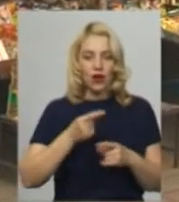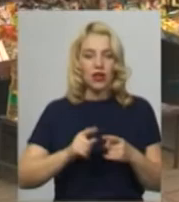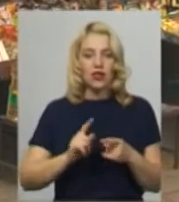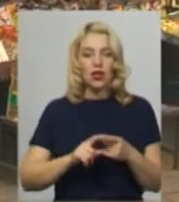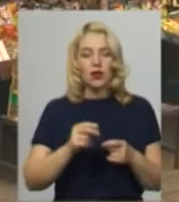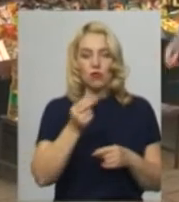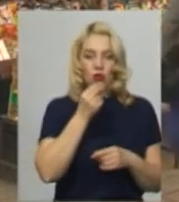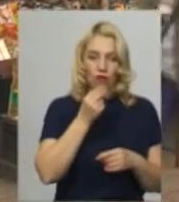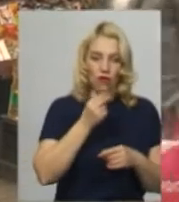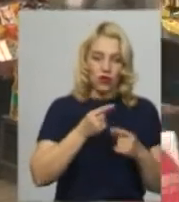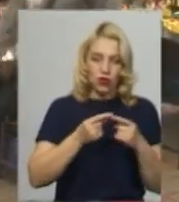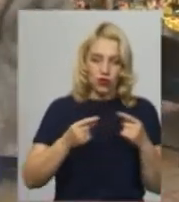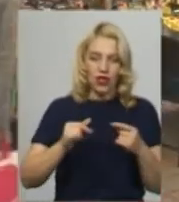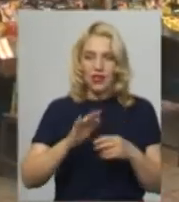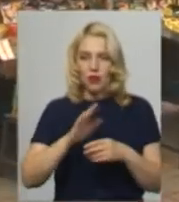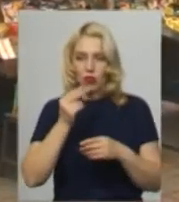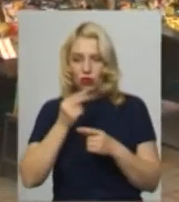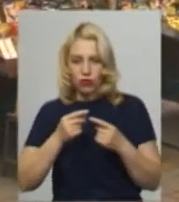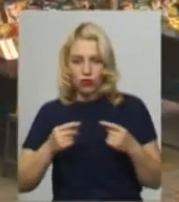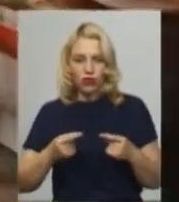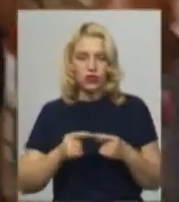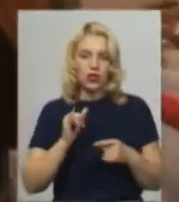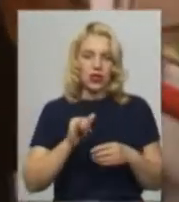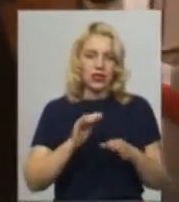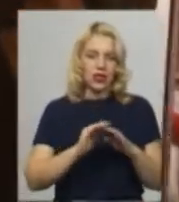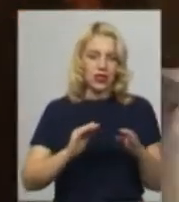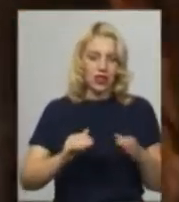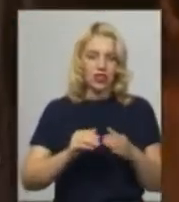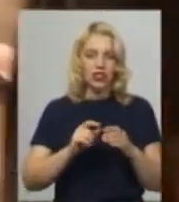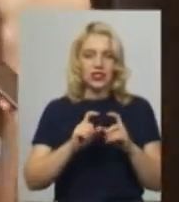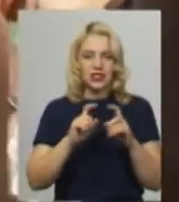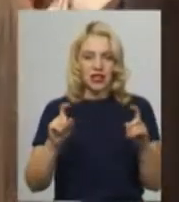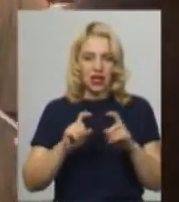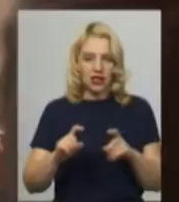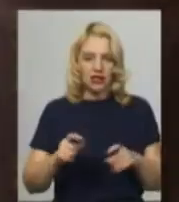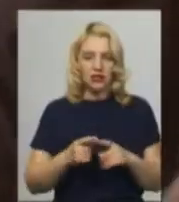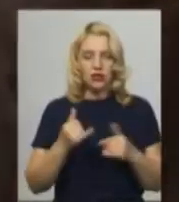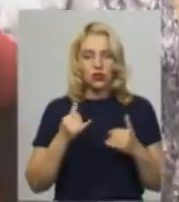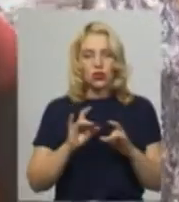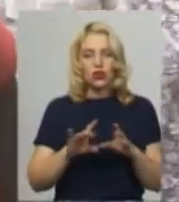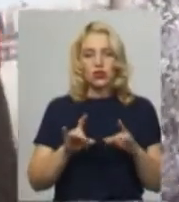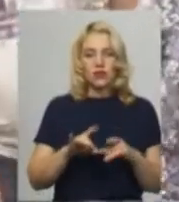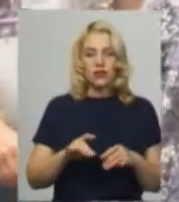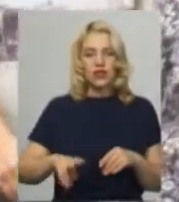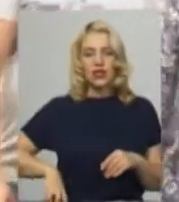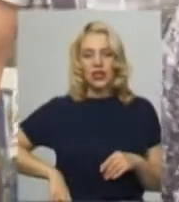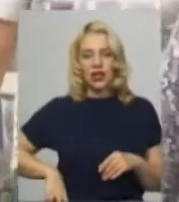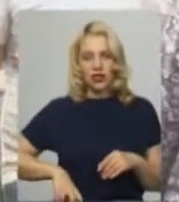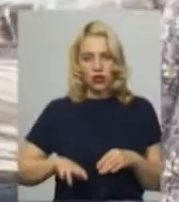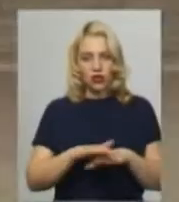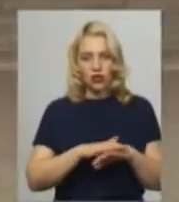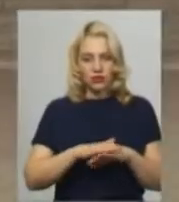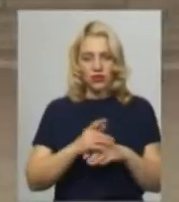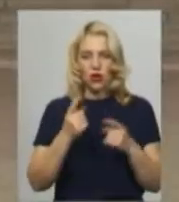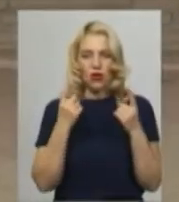непродовольчої торгівлі, дитячих дошкільних закладів. Сьогодні, розповідає директорка продовольчого ринку Наталія Ямборко, грубих